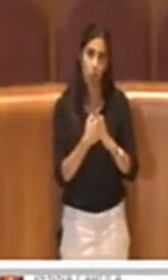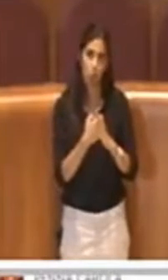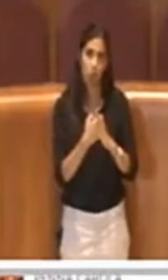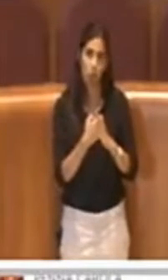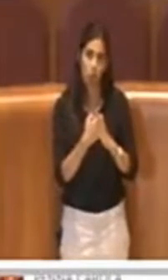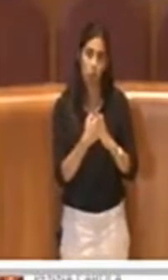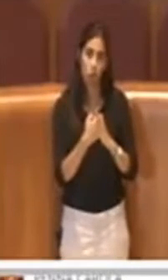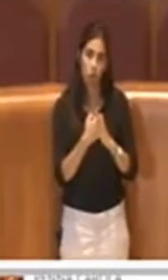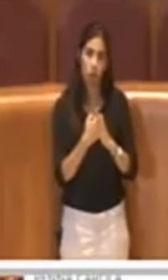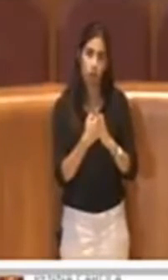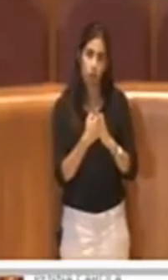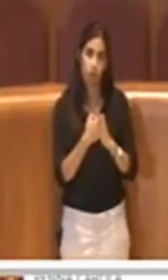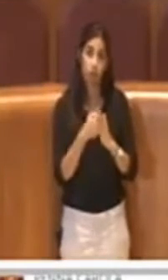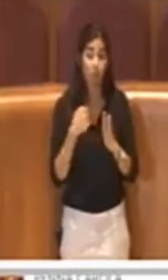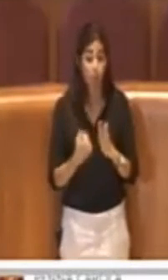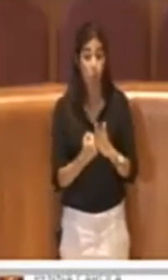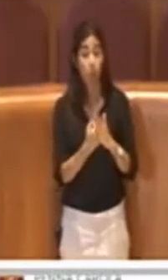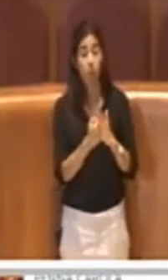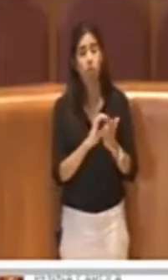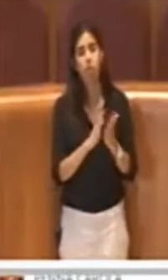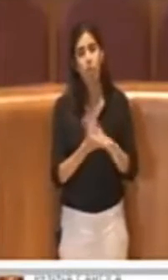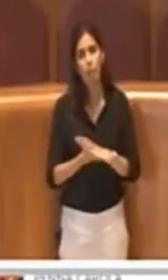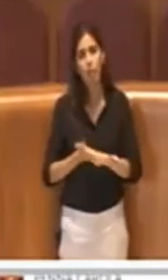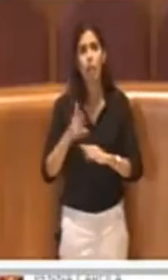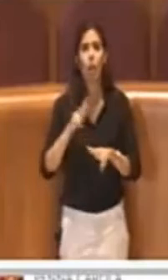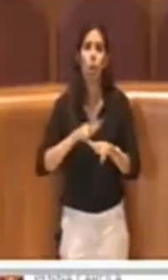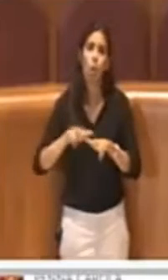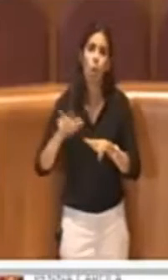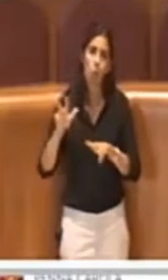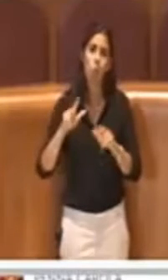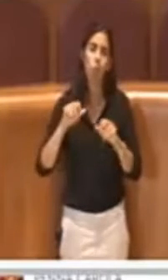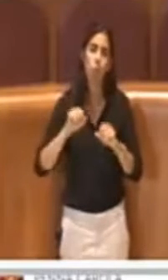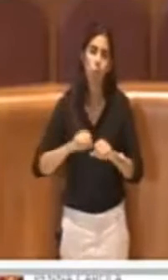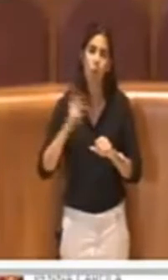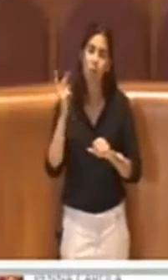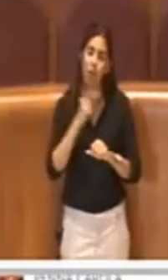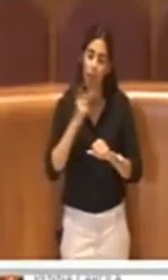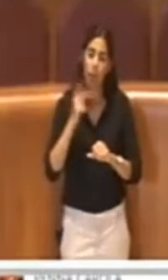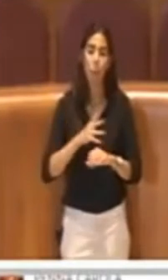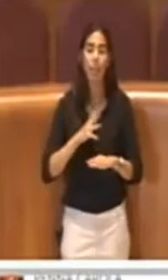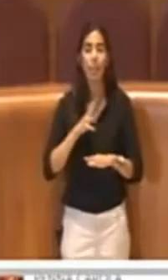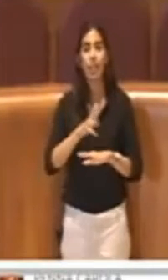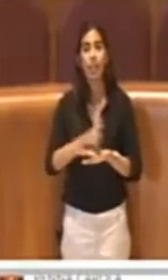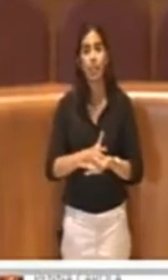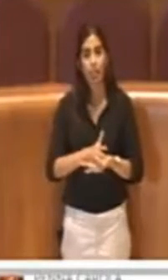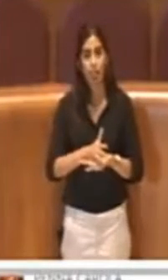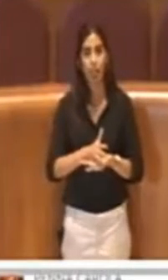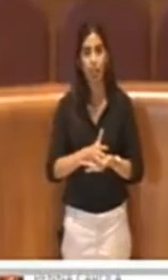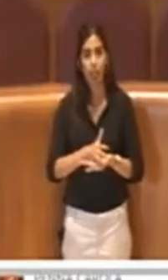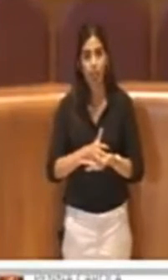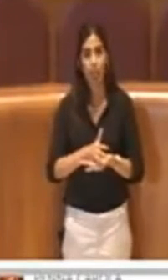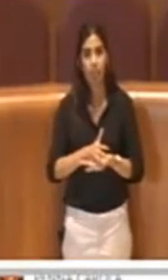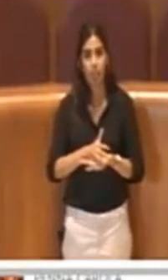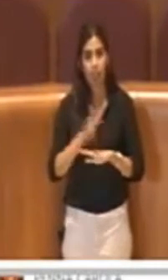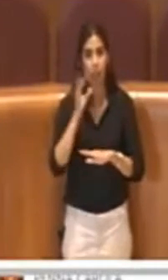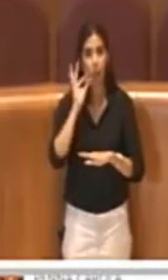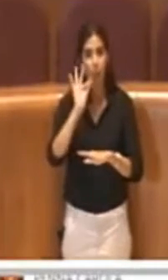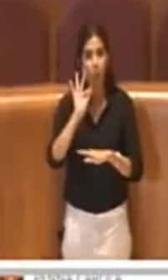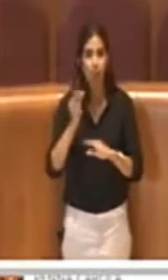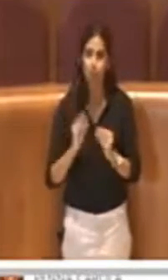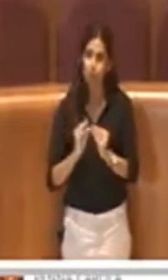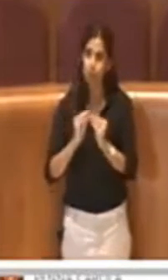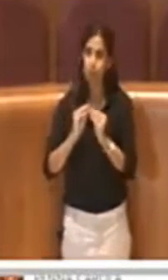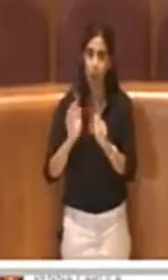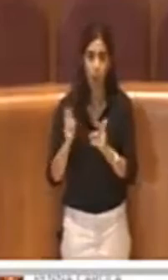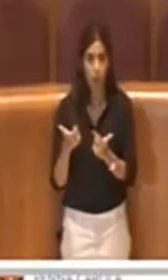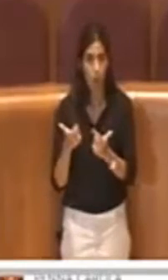una vera possibilità magari di intervenire per bloccare queste installazioni